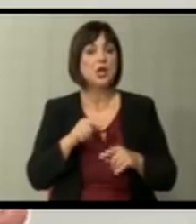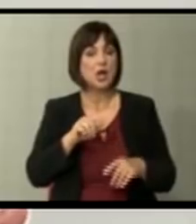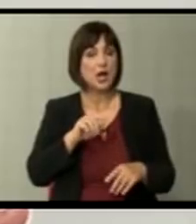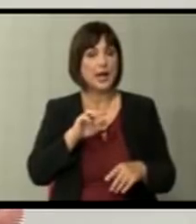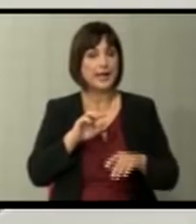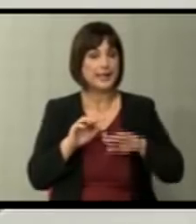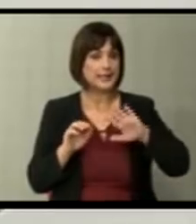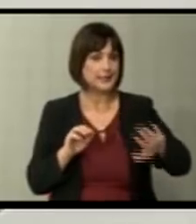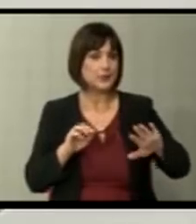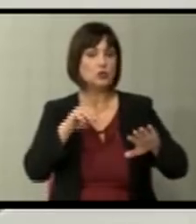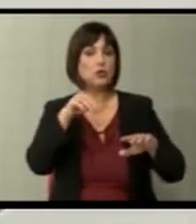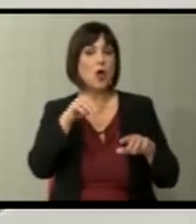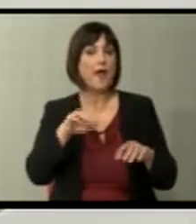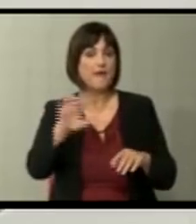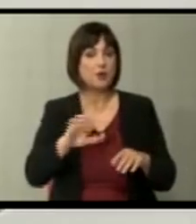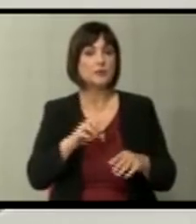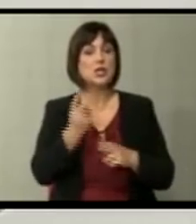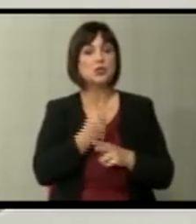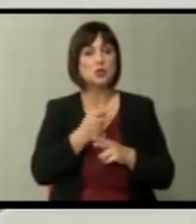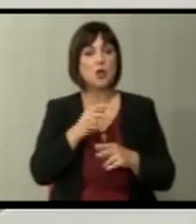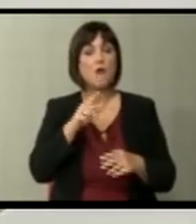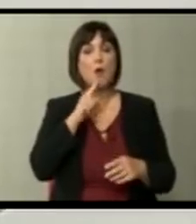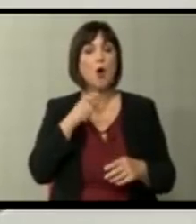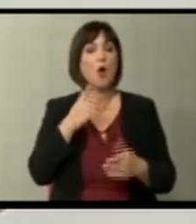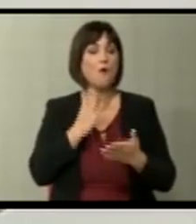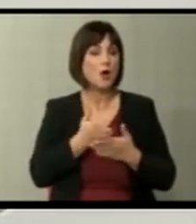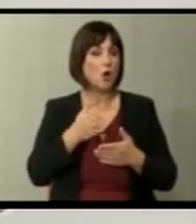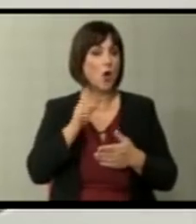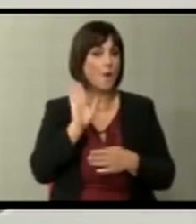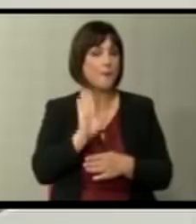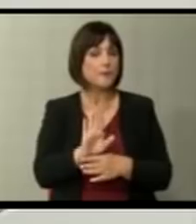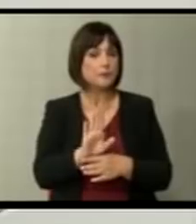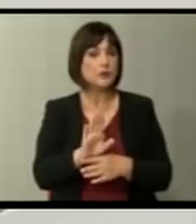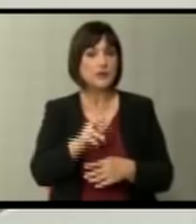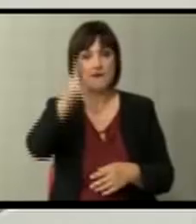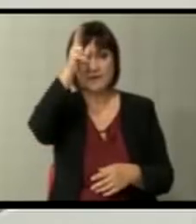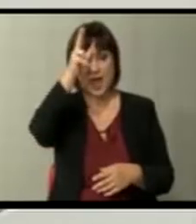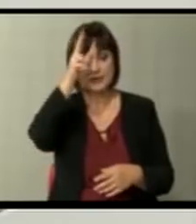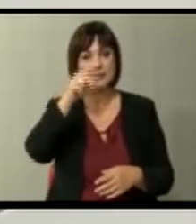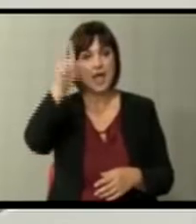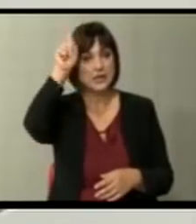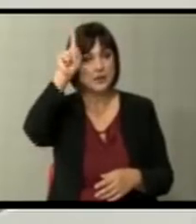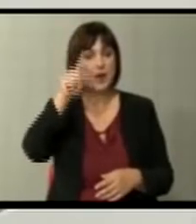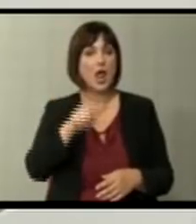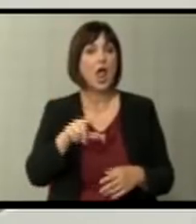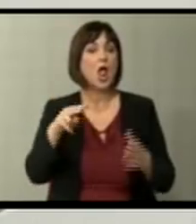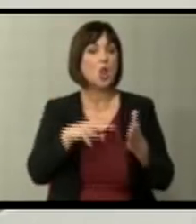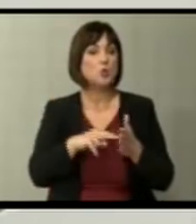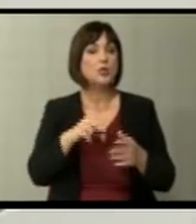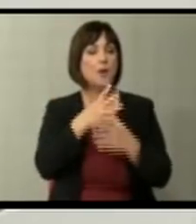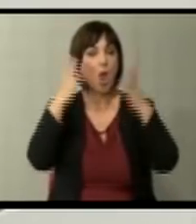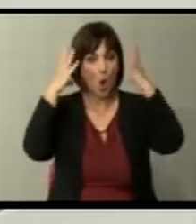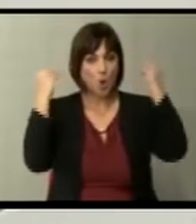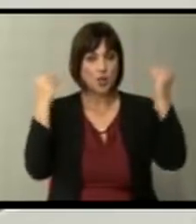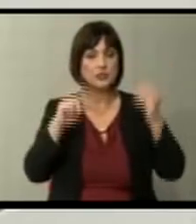земја и блокот за продовбочување, кој генерално го представуват Франција, Германија, Луксембург, Холандија,